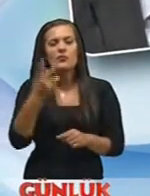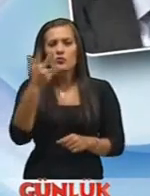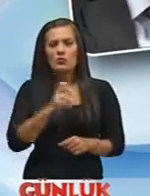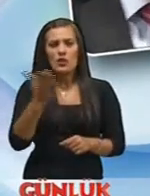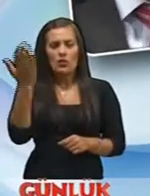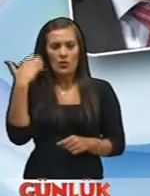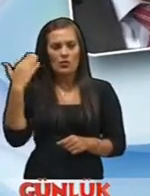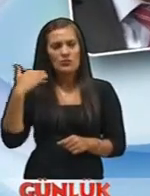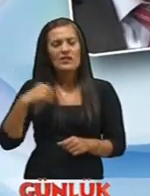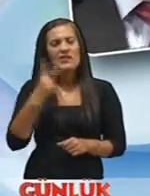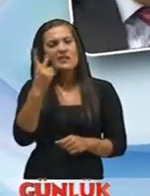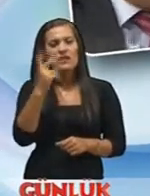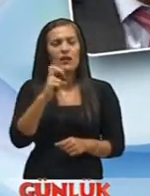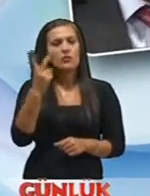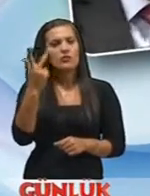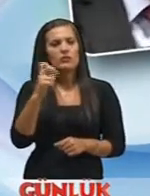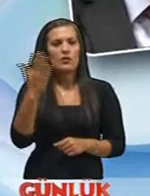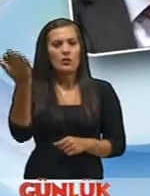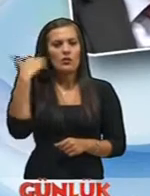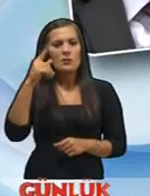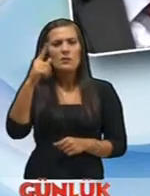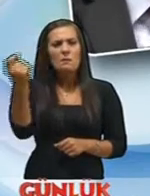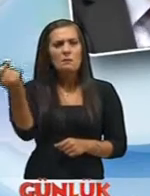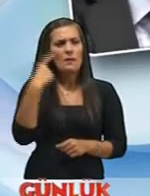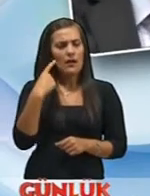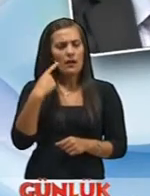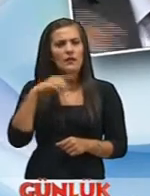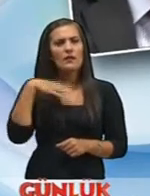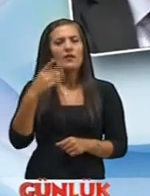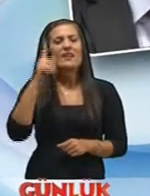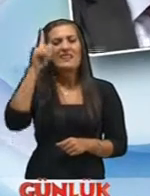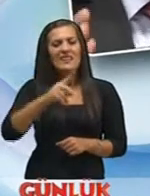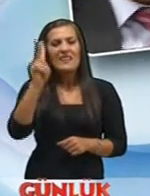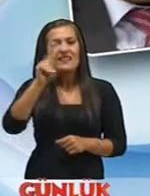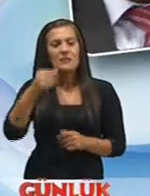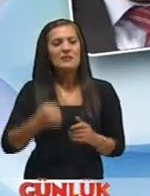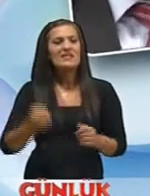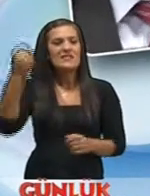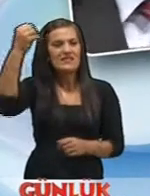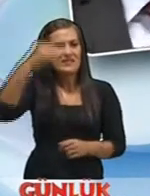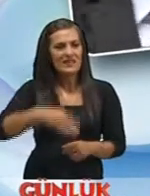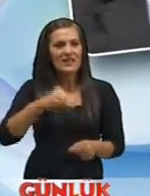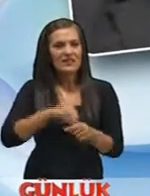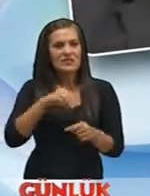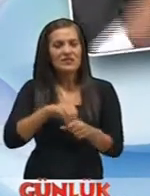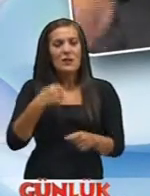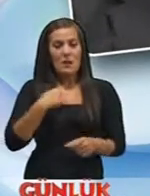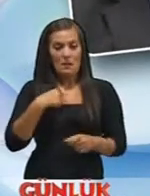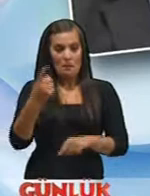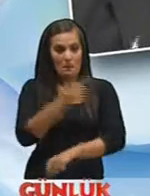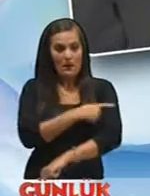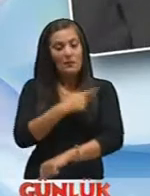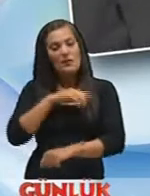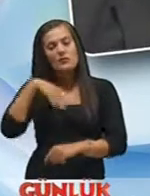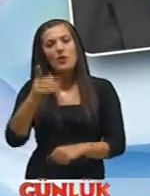yazıyor üzerinde zaten 2-3 ay önce Bir e-mail mesajı geldi İşte top 20 ilk 20 Sıralamışlar Benden sonra 19 makale daha var